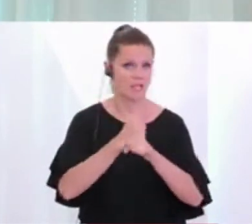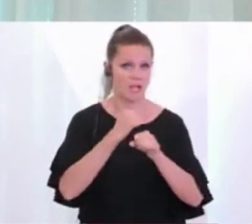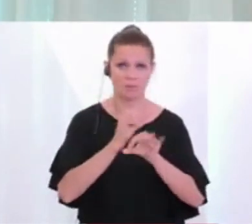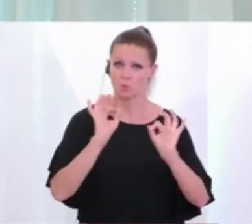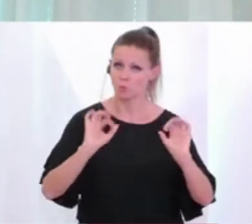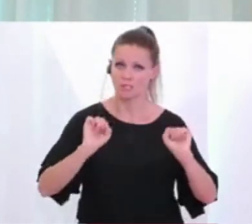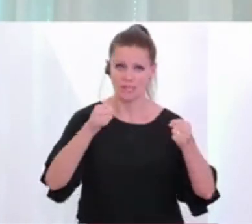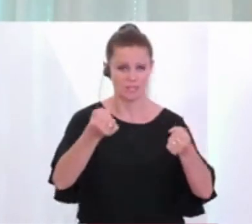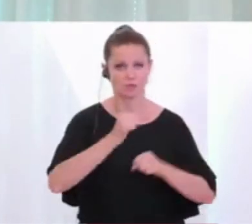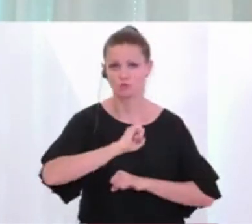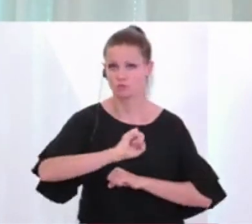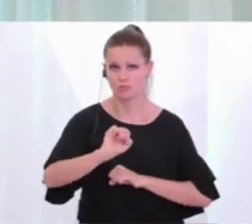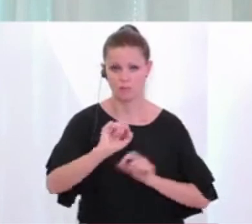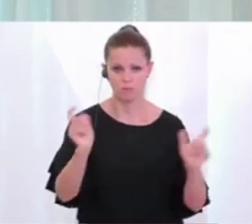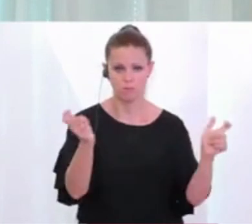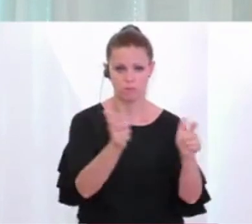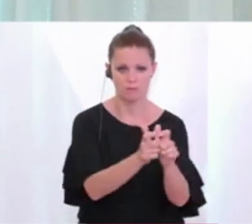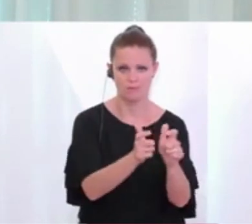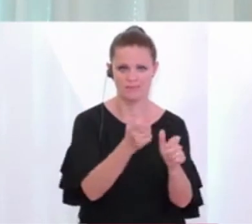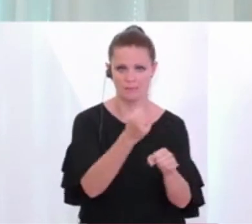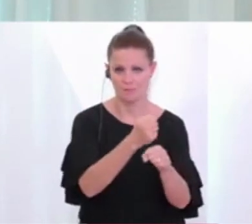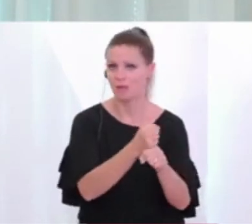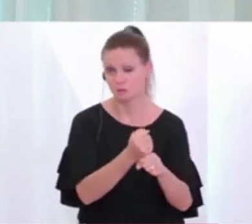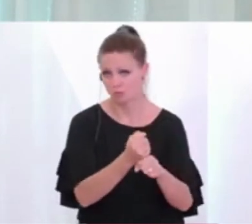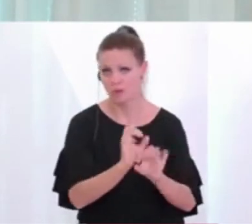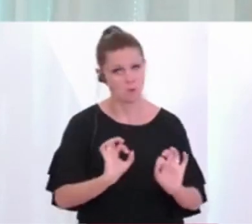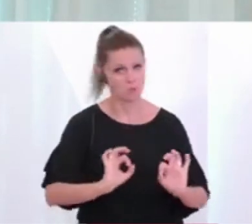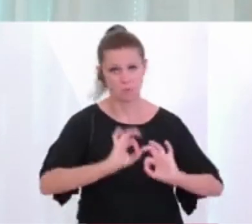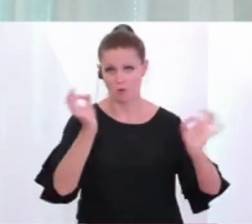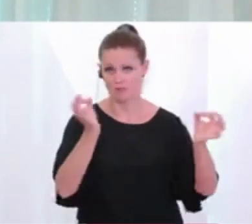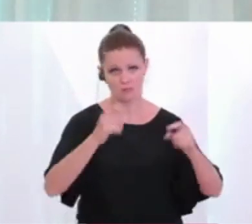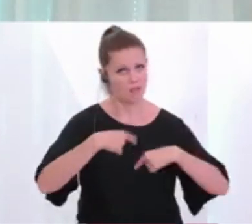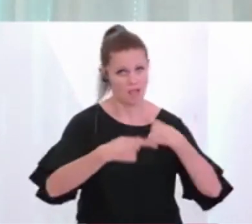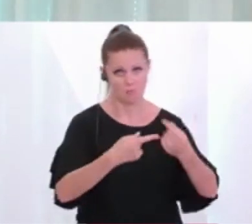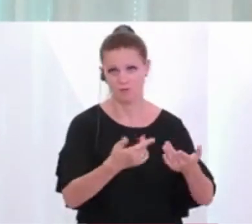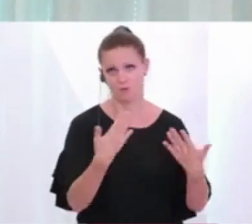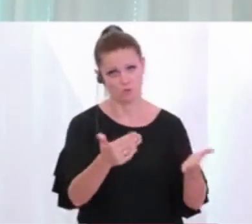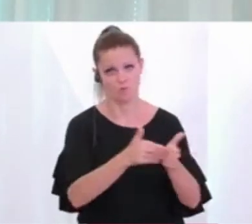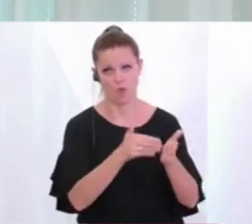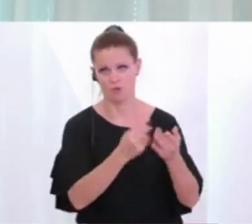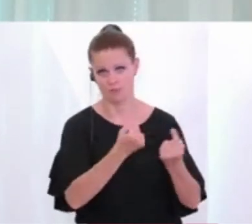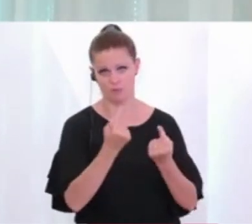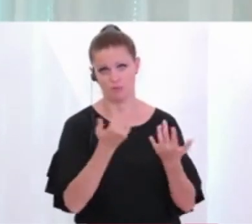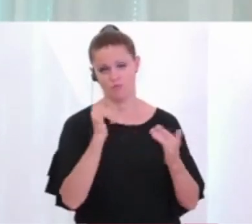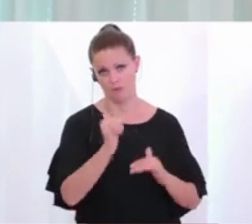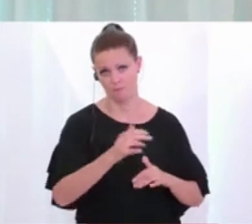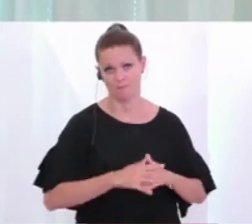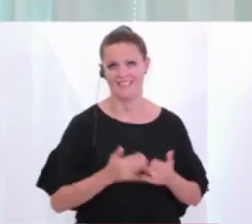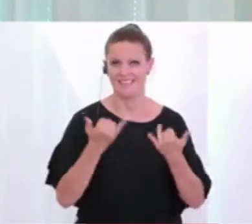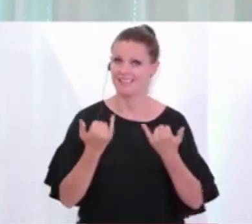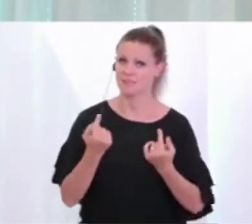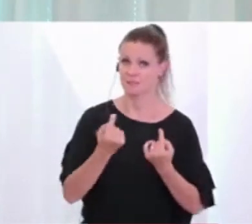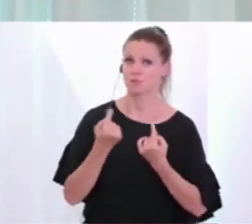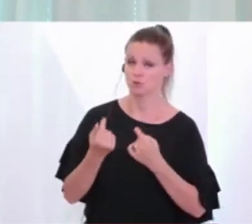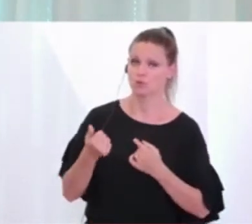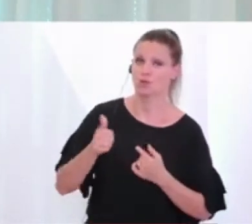und sehr schnell diese Eingrenzung durchgeführt. Das ist ein professionelles Vorgehen. Genau das brauchen wir. Und jetzt kommt eben die Situation